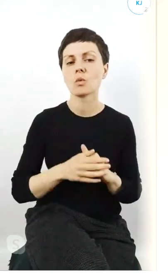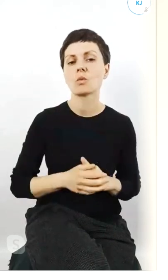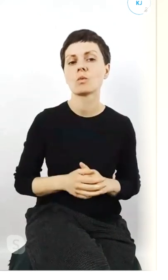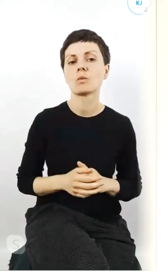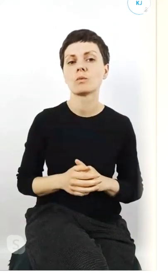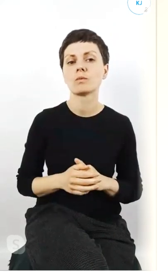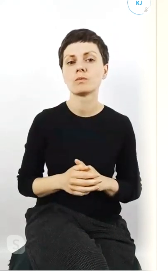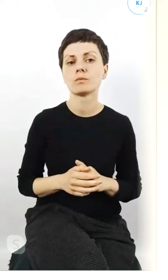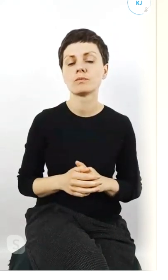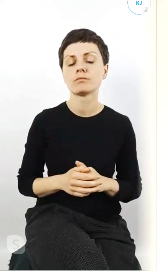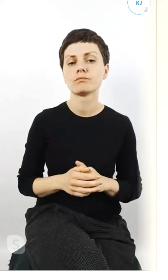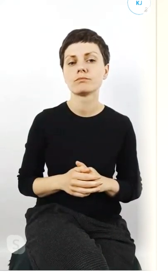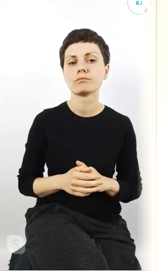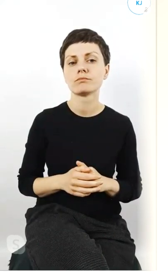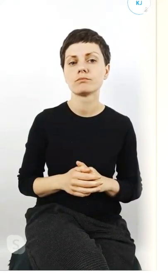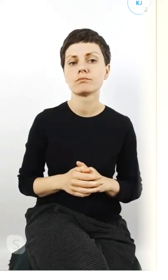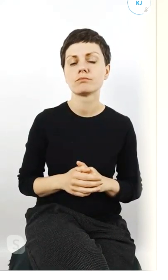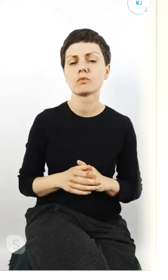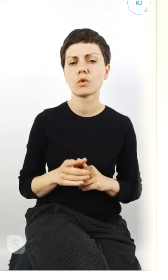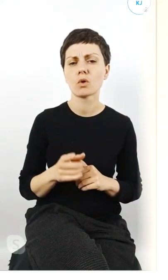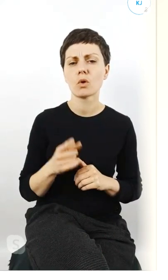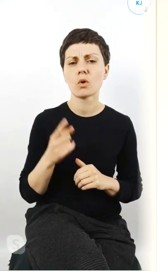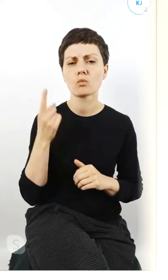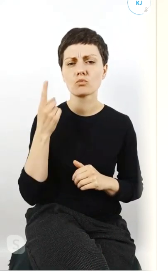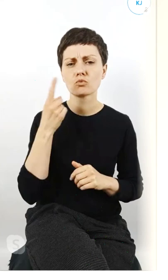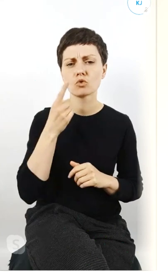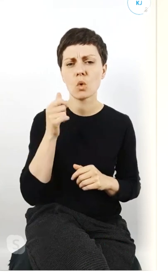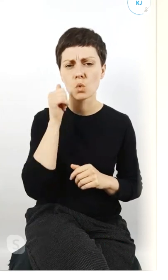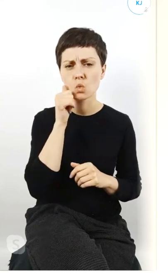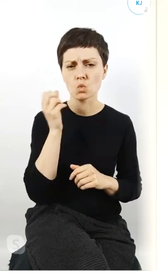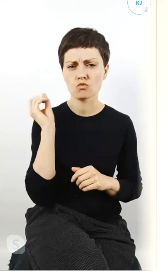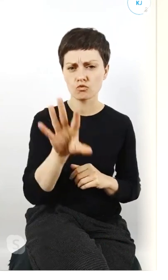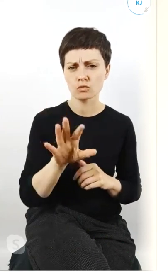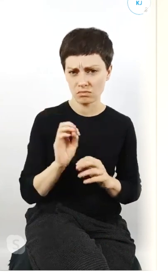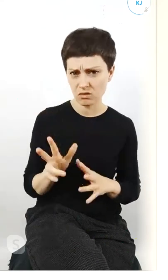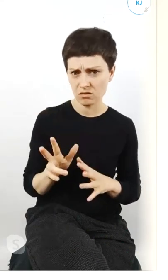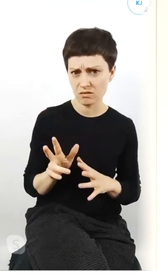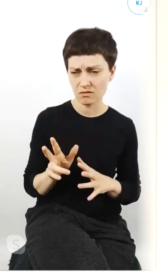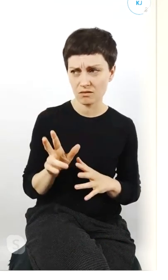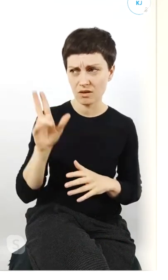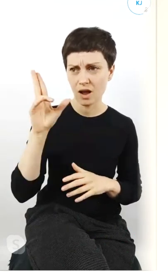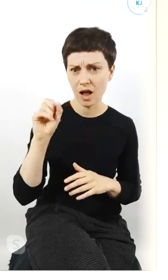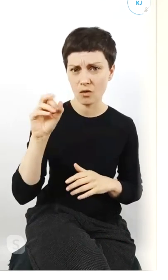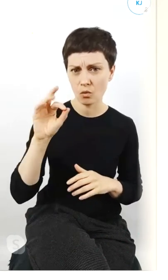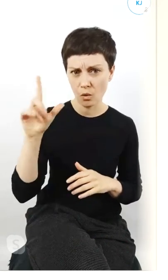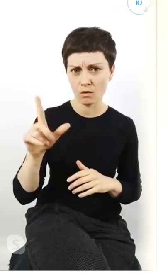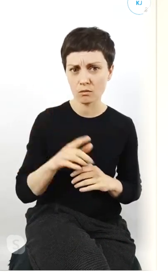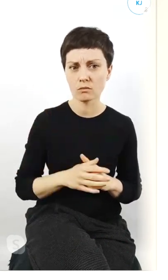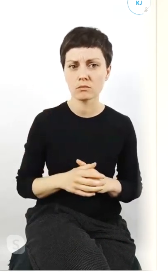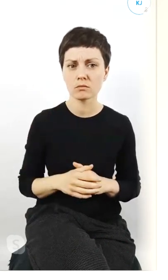jutro wrzucimy tak Karol? Tak Aha